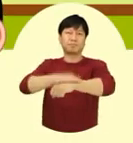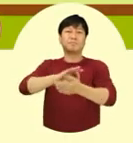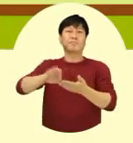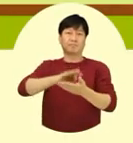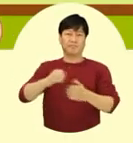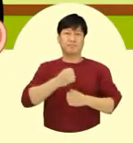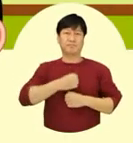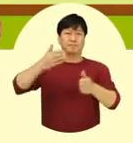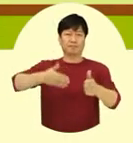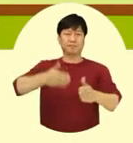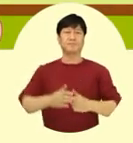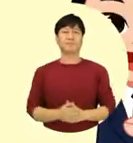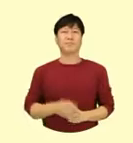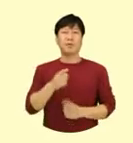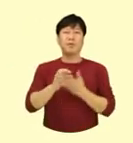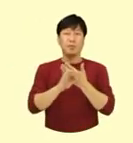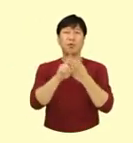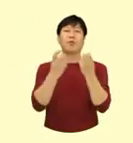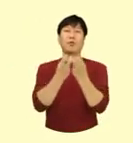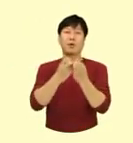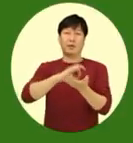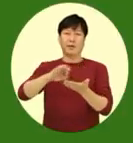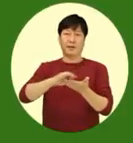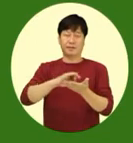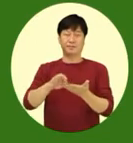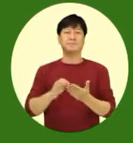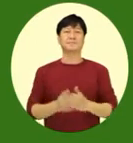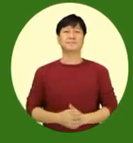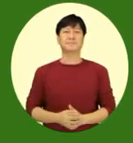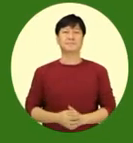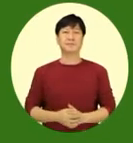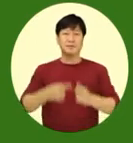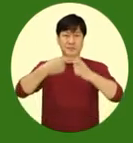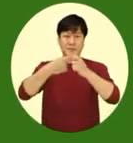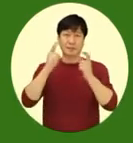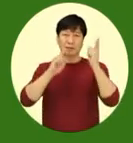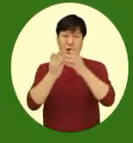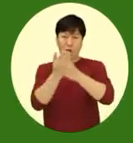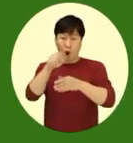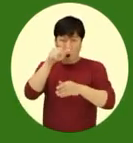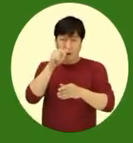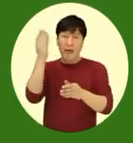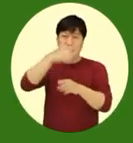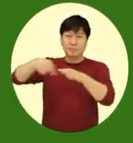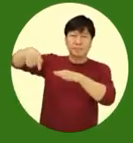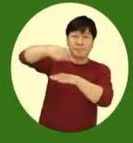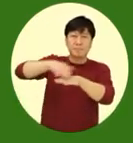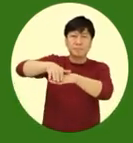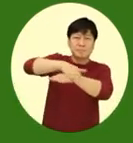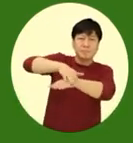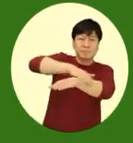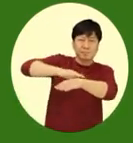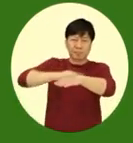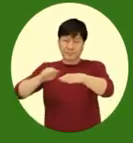사용방법 첫 번째, 상처 부위를 깨끗하게 생리식염수 등으로 세척한 다음 소독된 거즈를